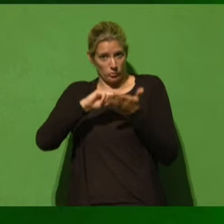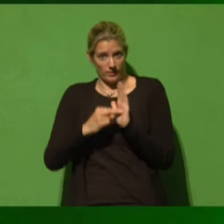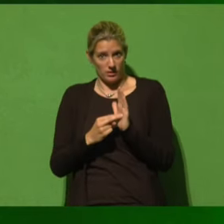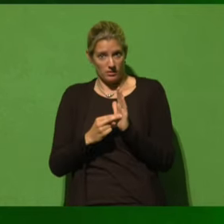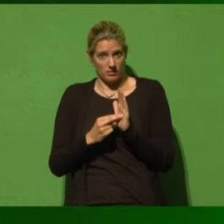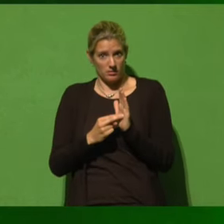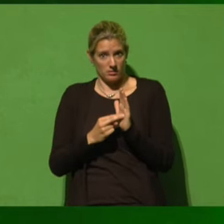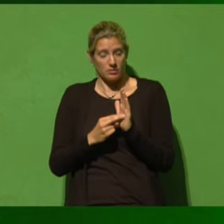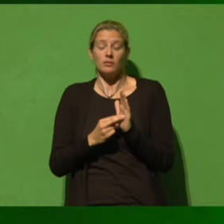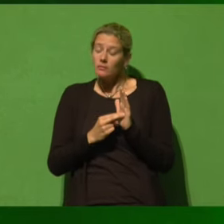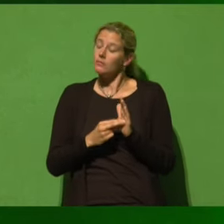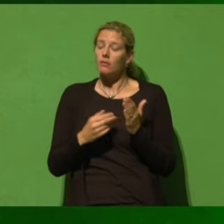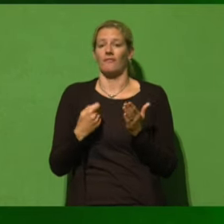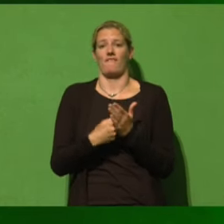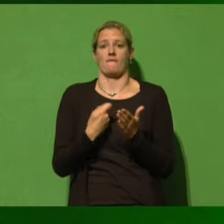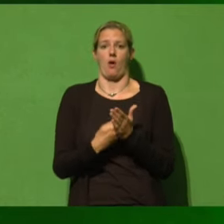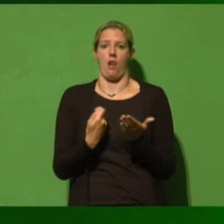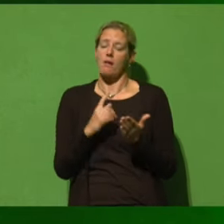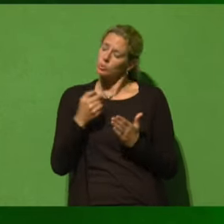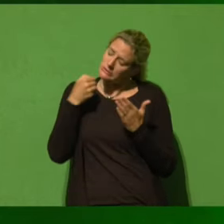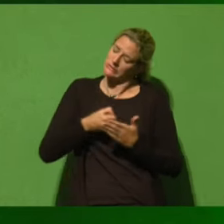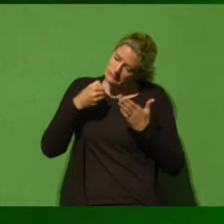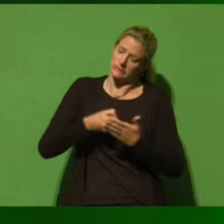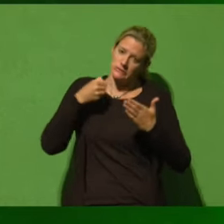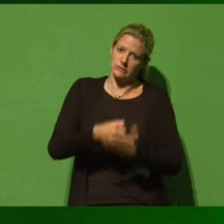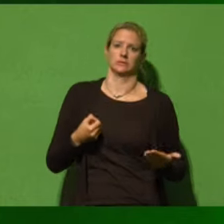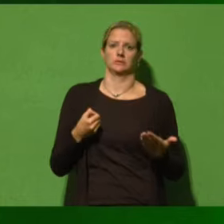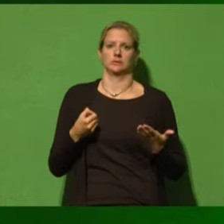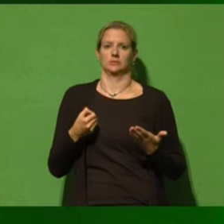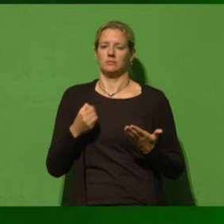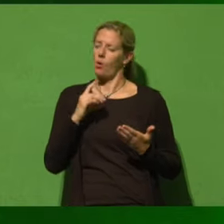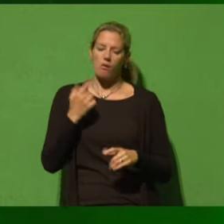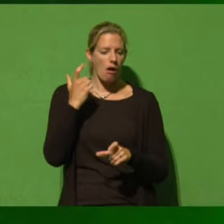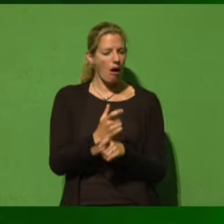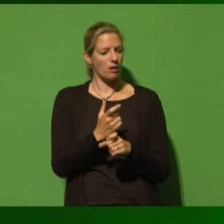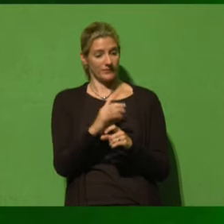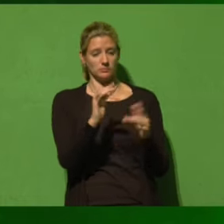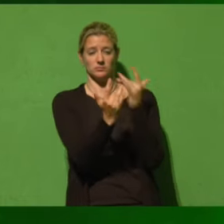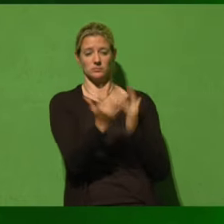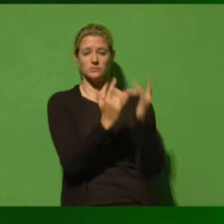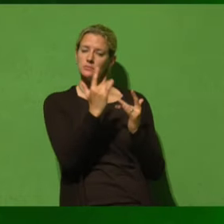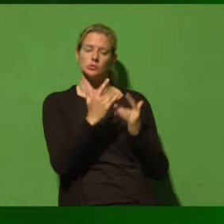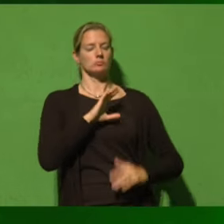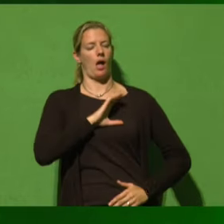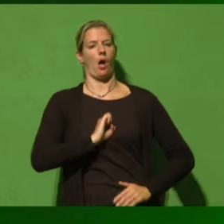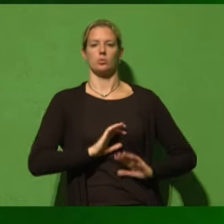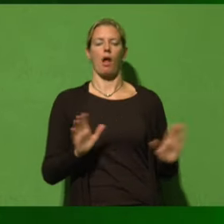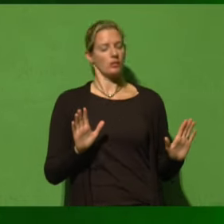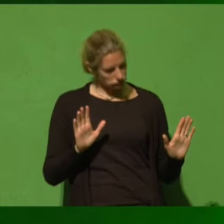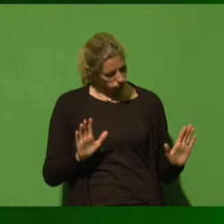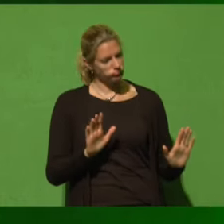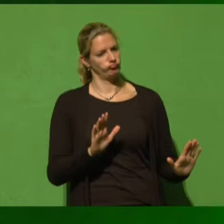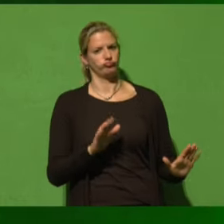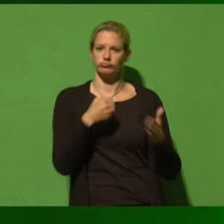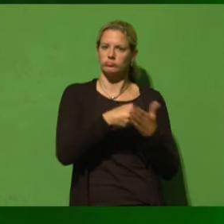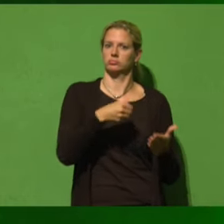es wert, dafür zu kämpfen, dafür in harte Auseinandersetzungen zu gehen, auch Anfeindungen zu ertragen und deshalb auch in